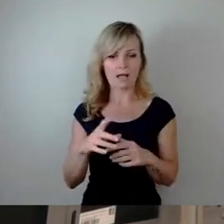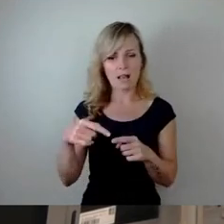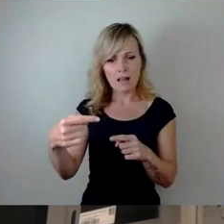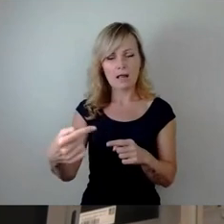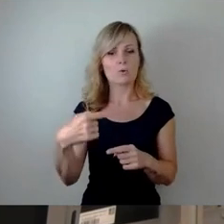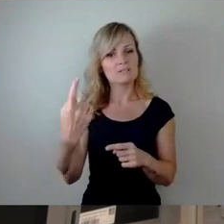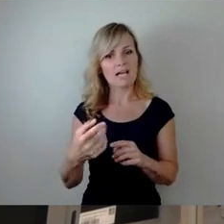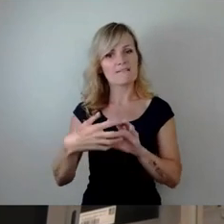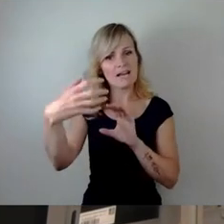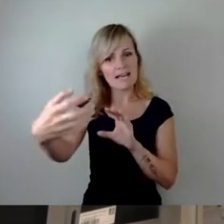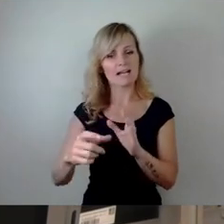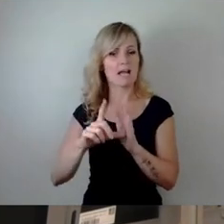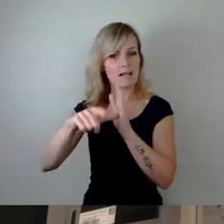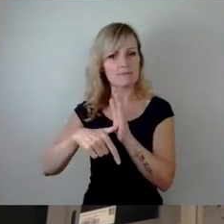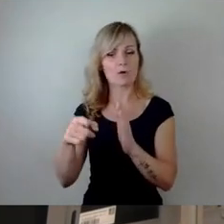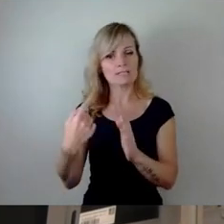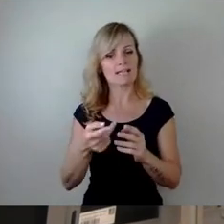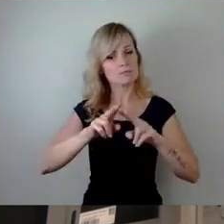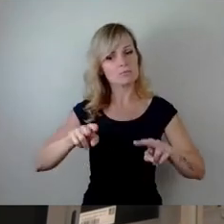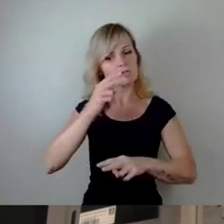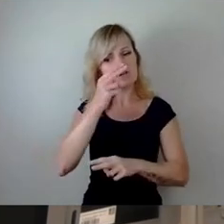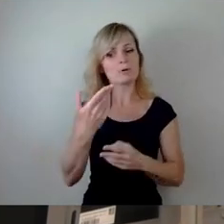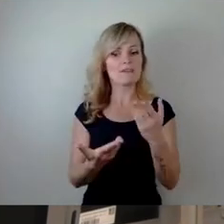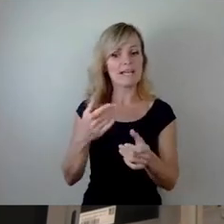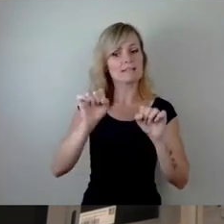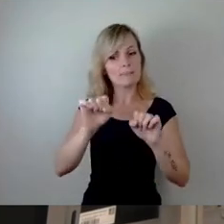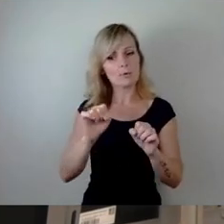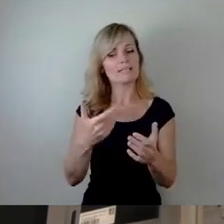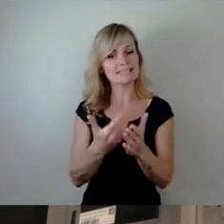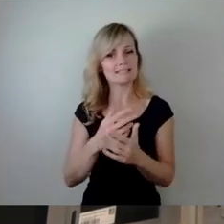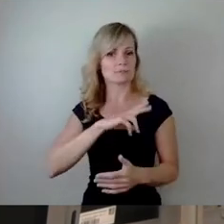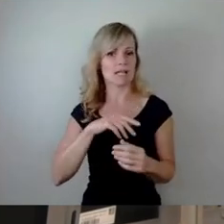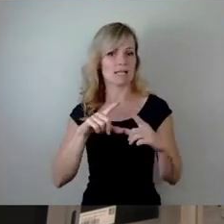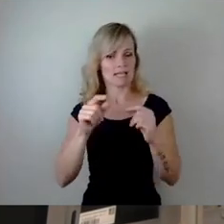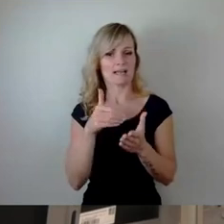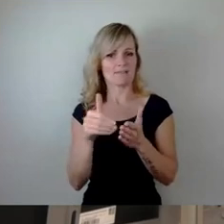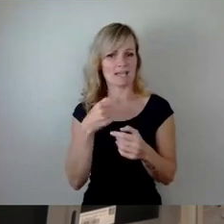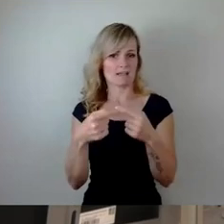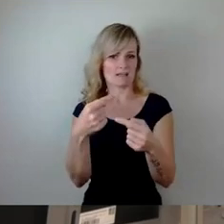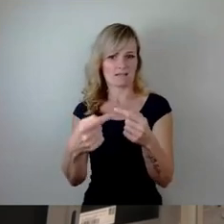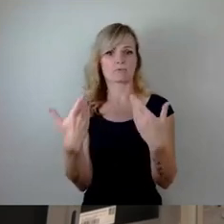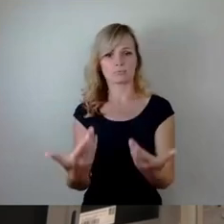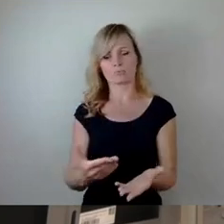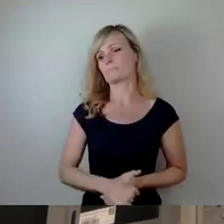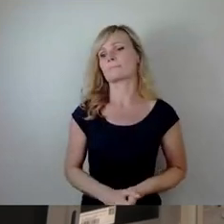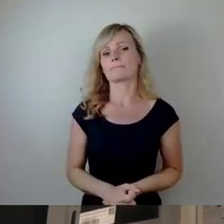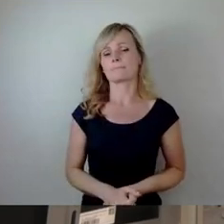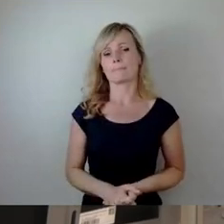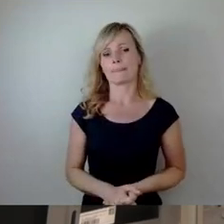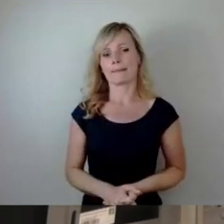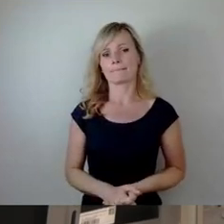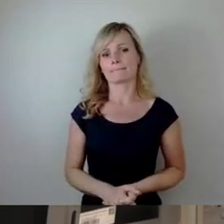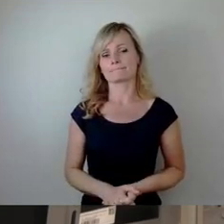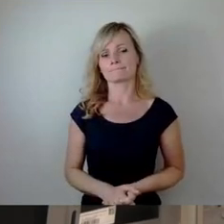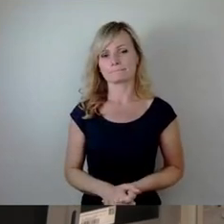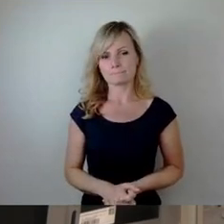es nicht Möglichkeiten gibt, das Sozialticket in der heutigen Form zu halten. Und ein deutliches